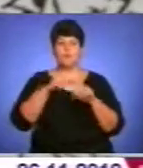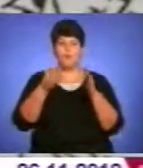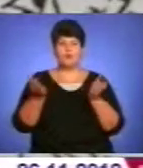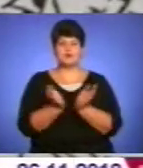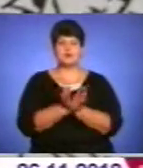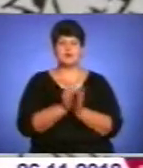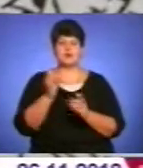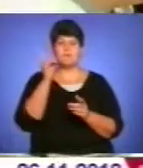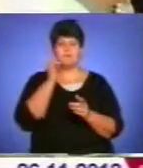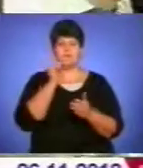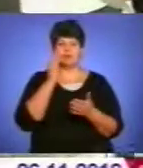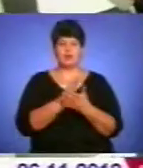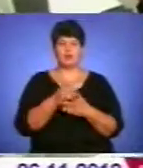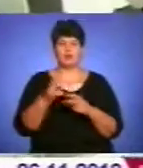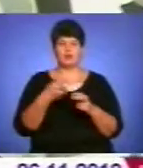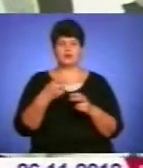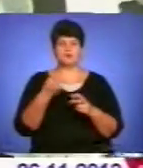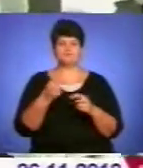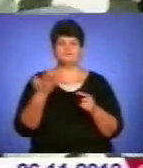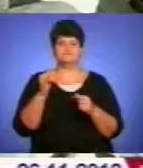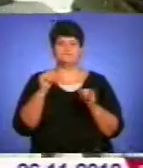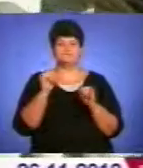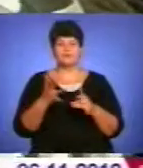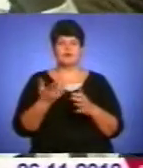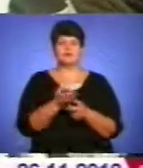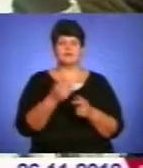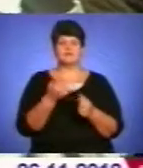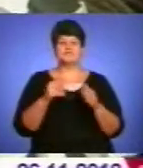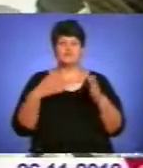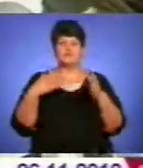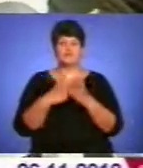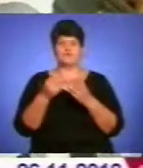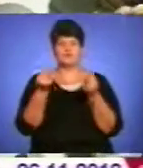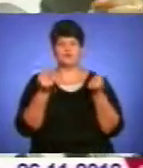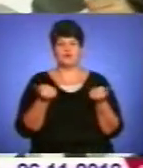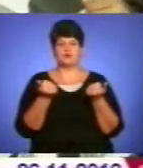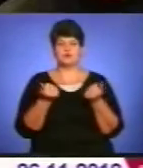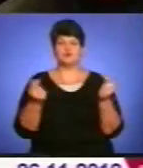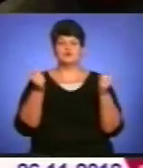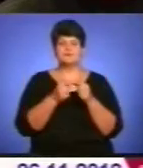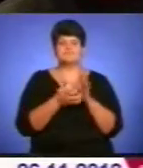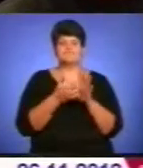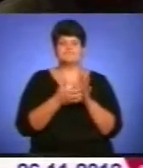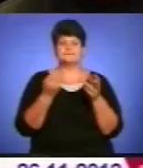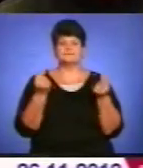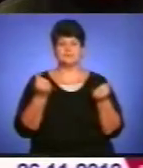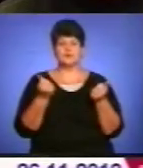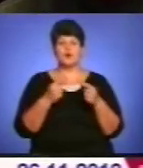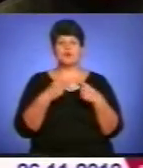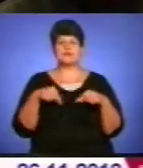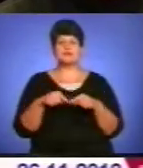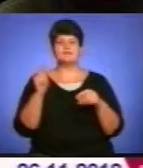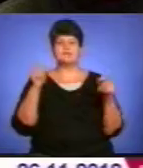своє ложко дьохтю. Не оминула ця участь і фесту, усе як завжди впирається у кошти. Точніше у їх брак. Організатори фестивалю